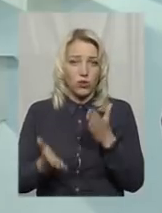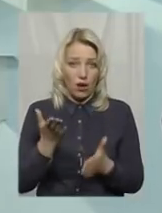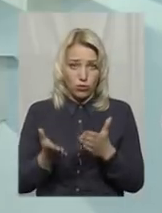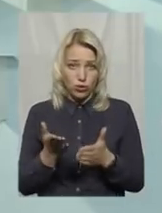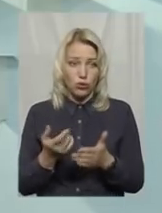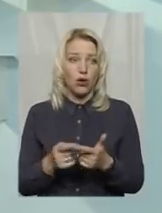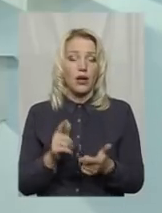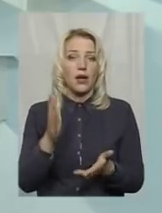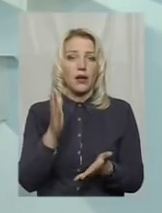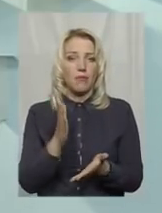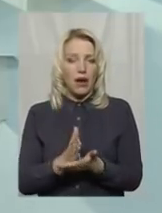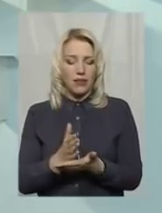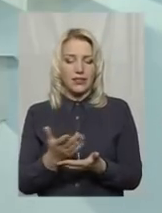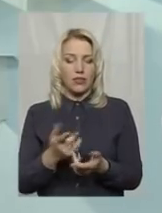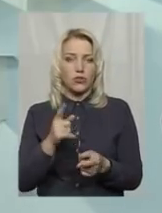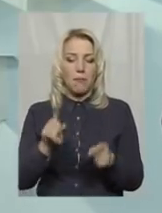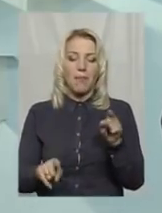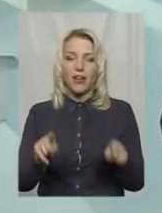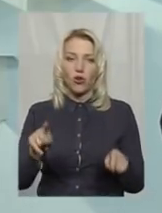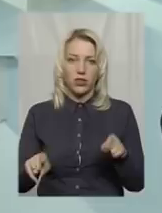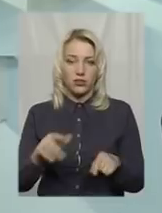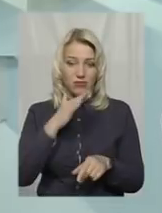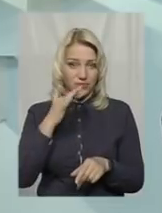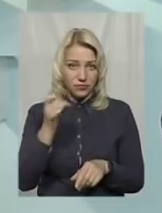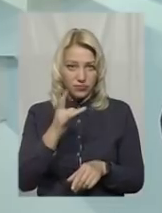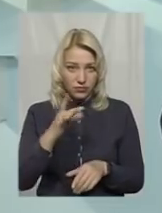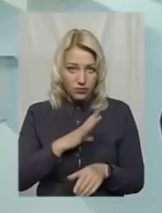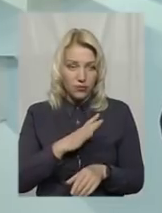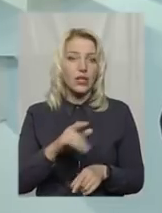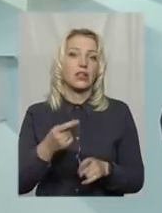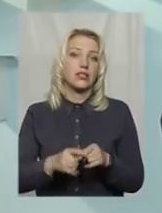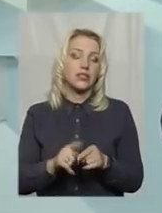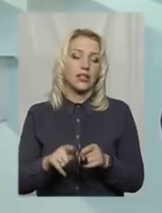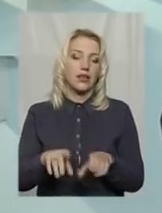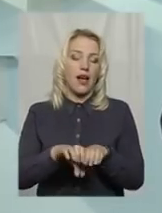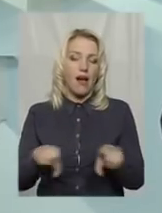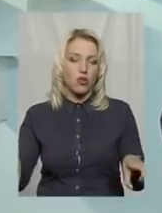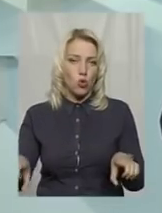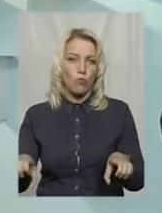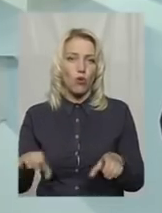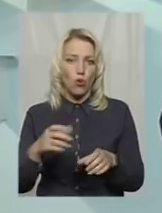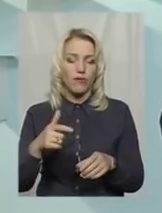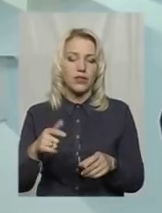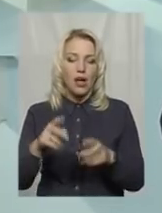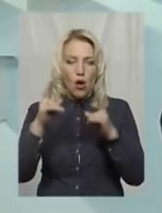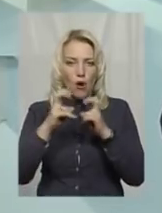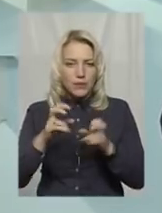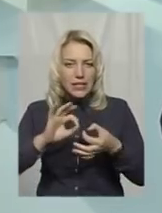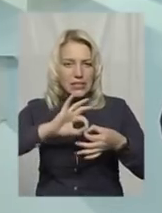певну періодичність, тобто це неодноразово, такий газопровід обстежується більш детально,